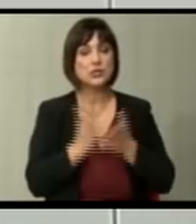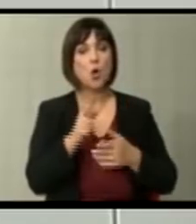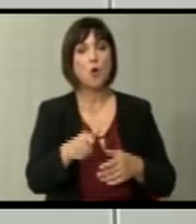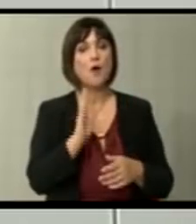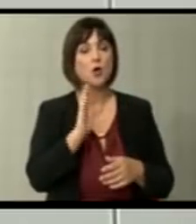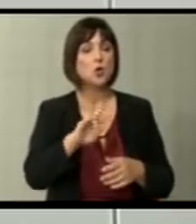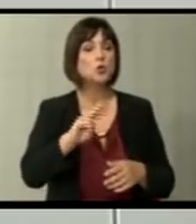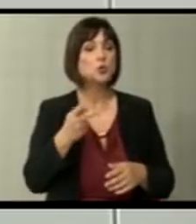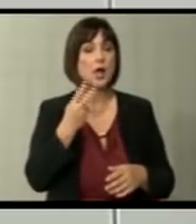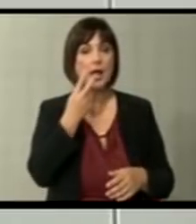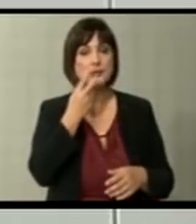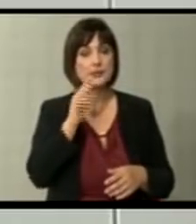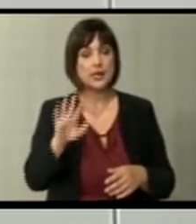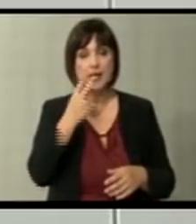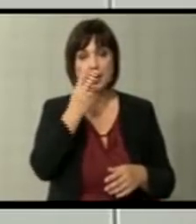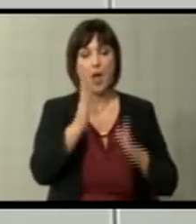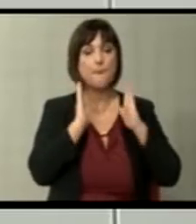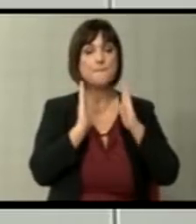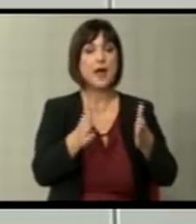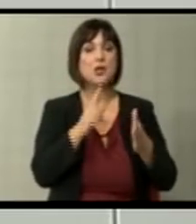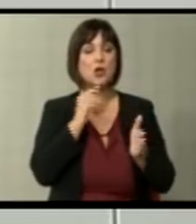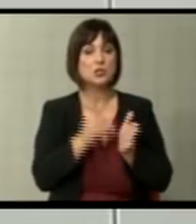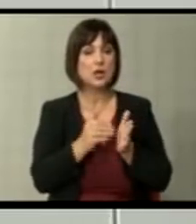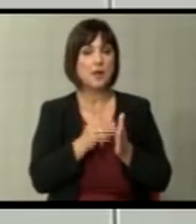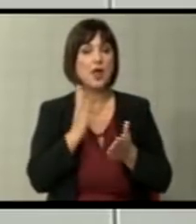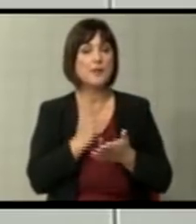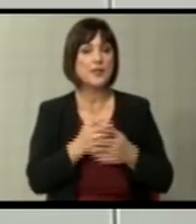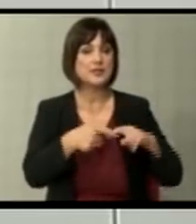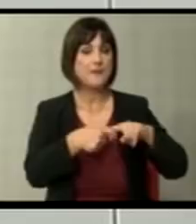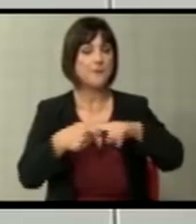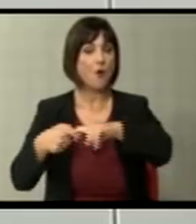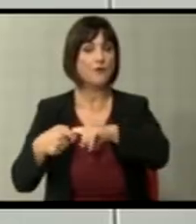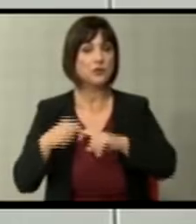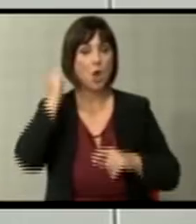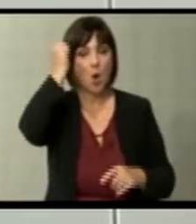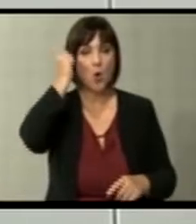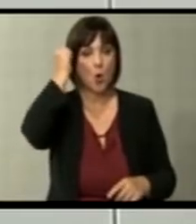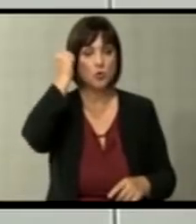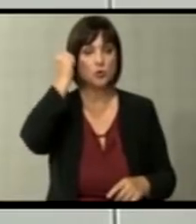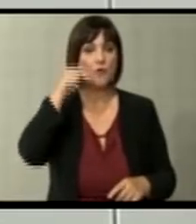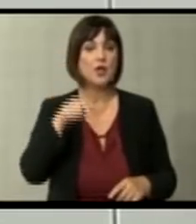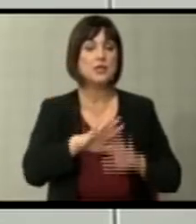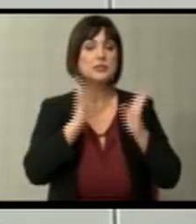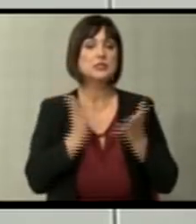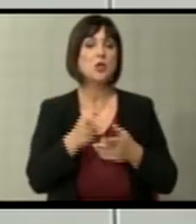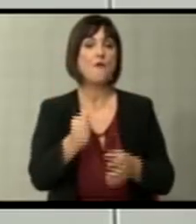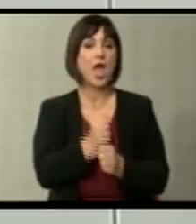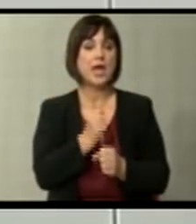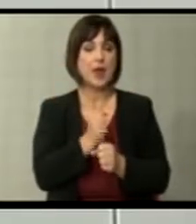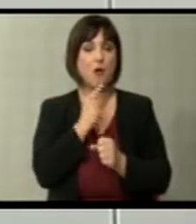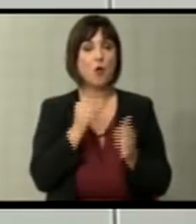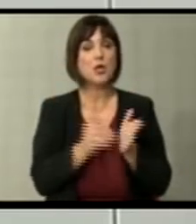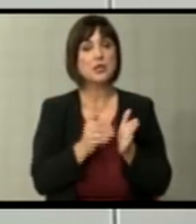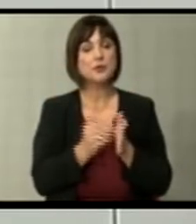од друга страна гледаме дека и патни од Правицка што требавме, барем, да се врземе со Косово тие работи кои